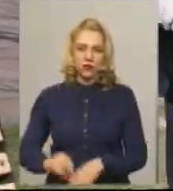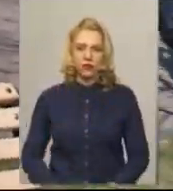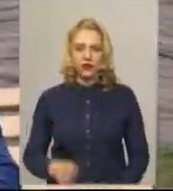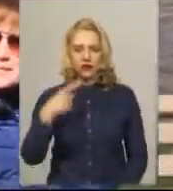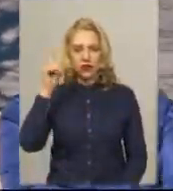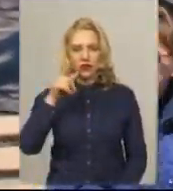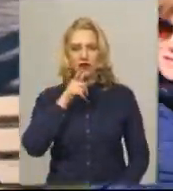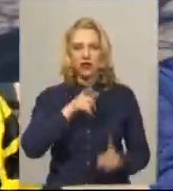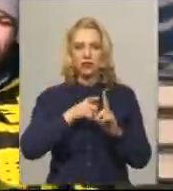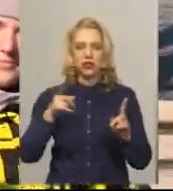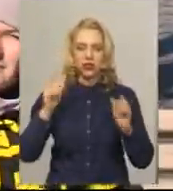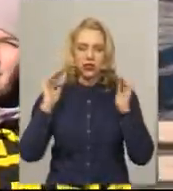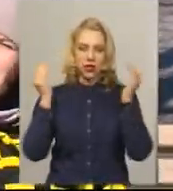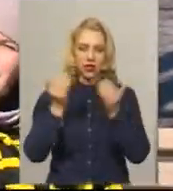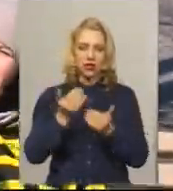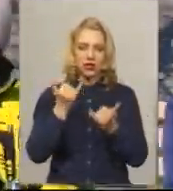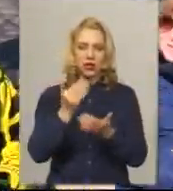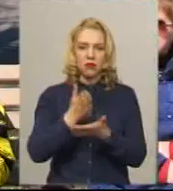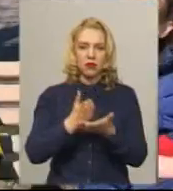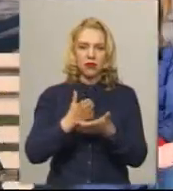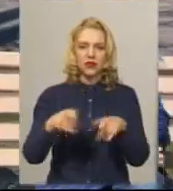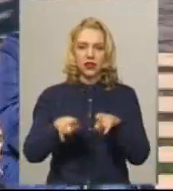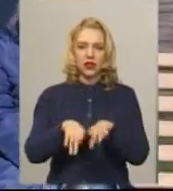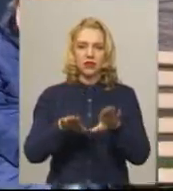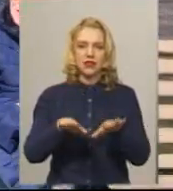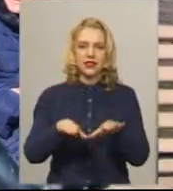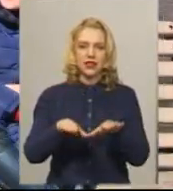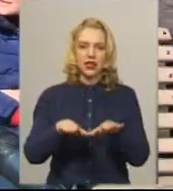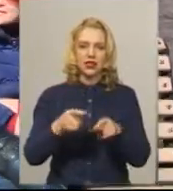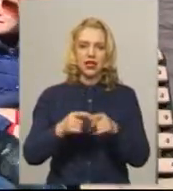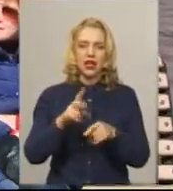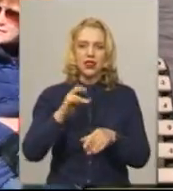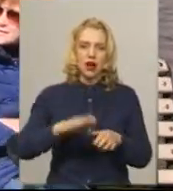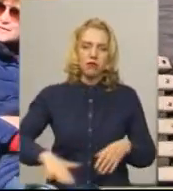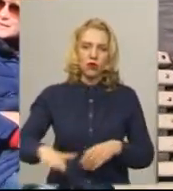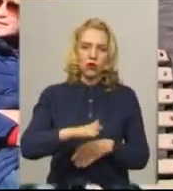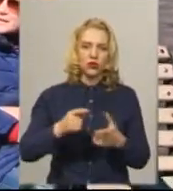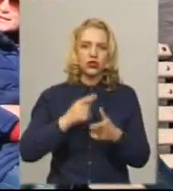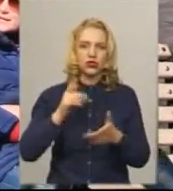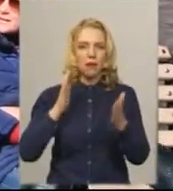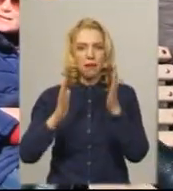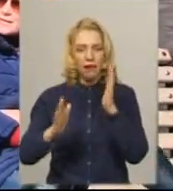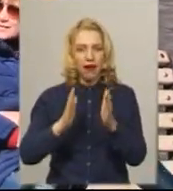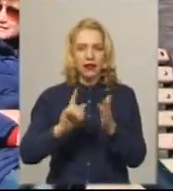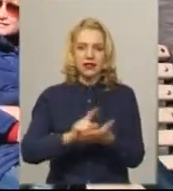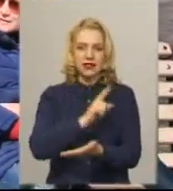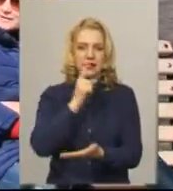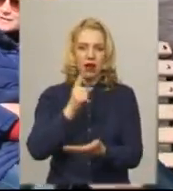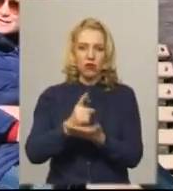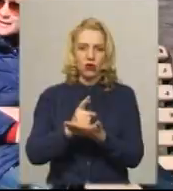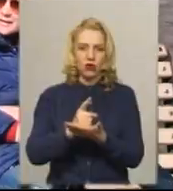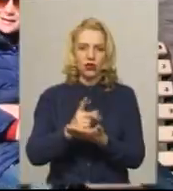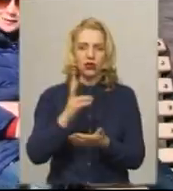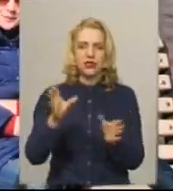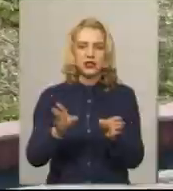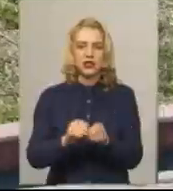карантин і перебування в таких місцях, як на площі чи парки, заборонено дітьми.